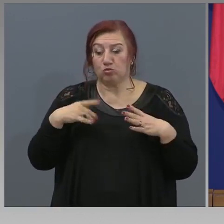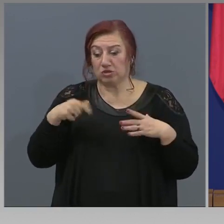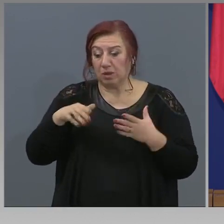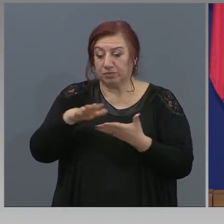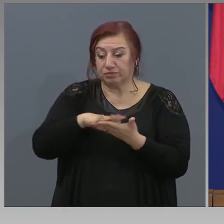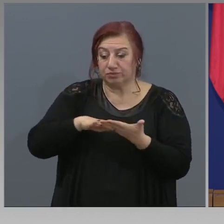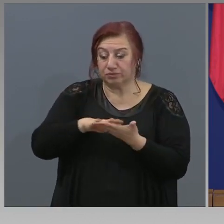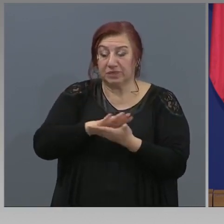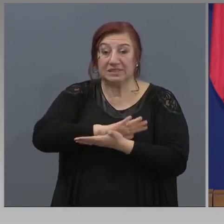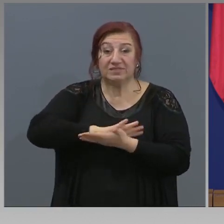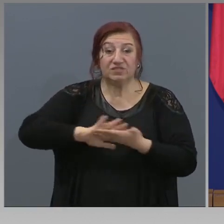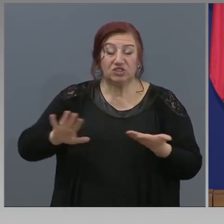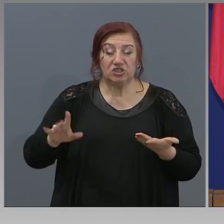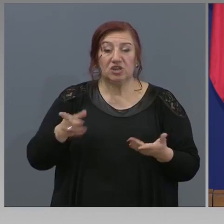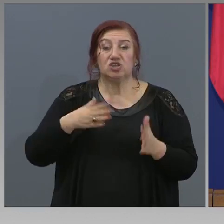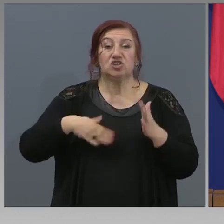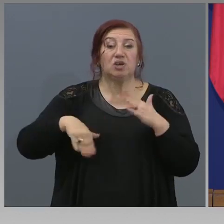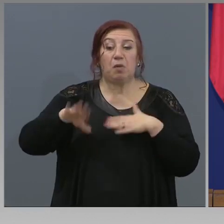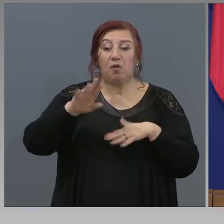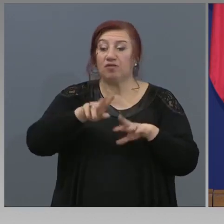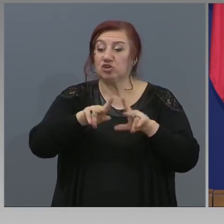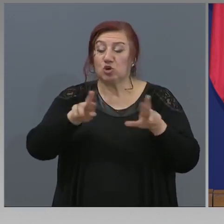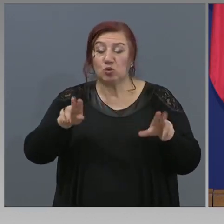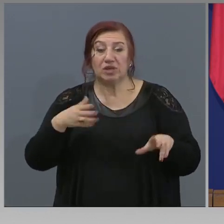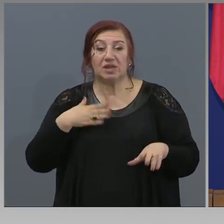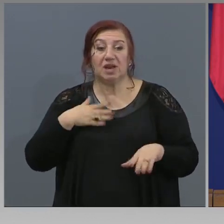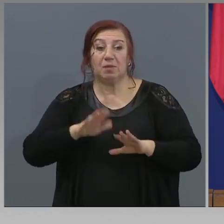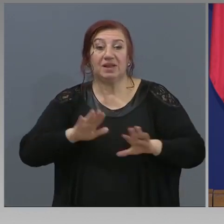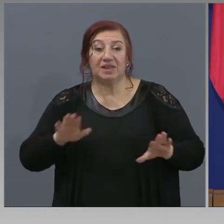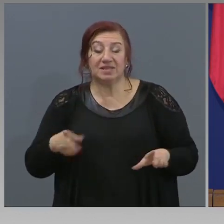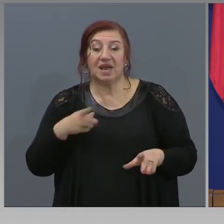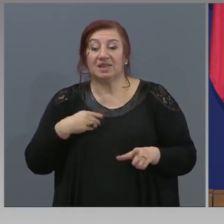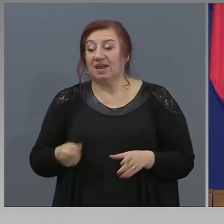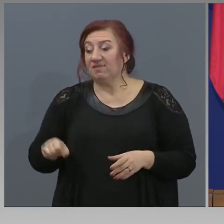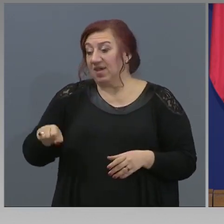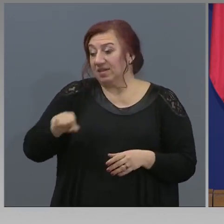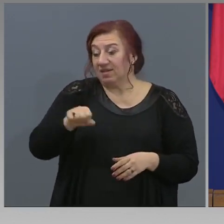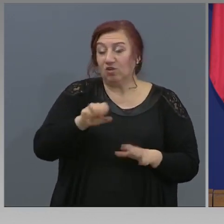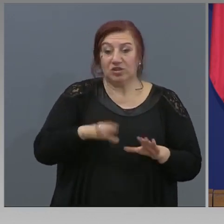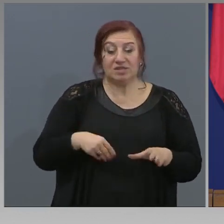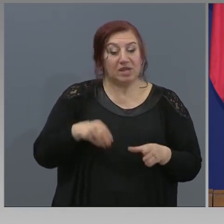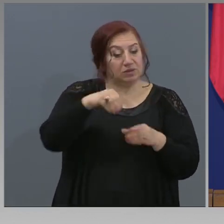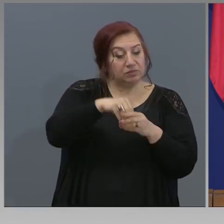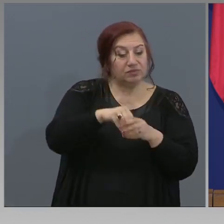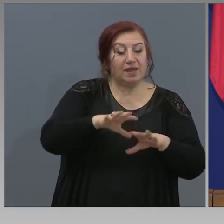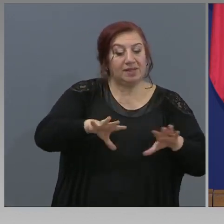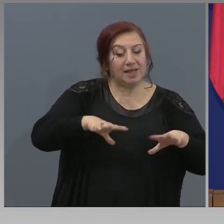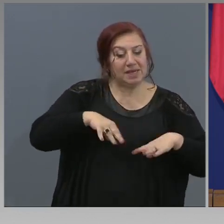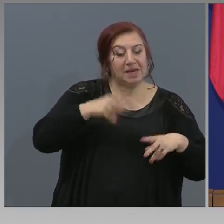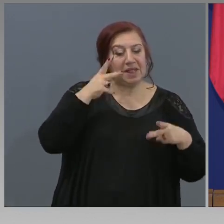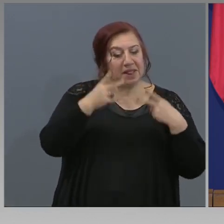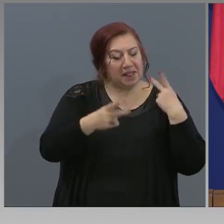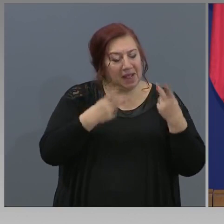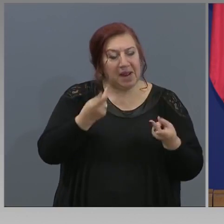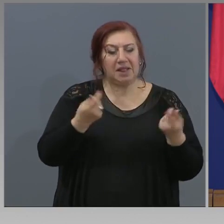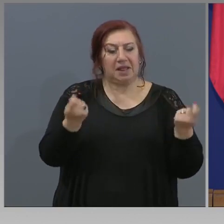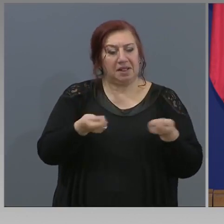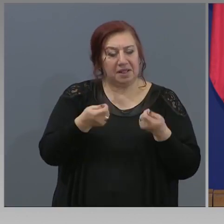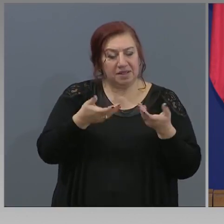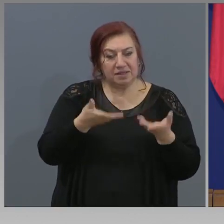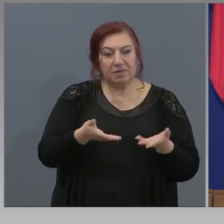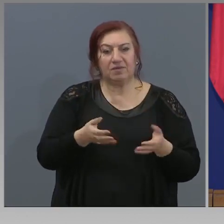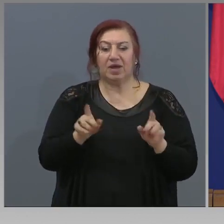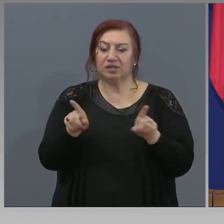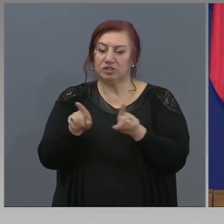да повече родители, децата им, да се организират занимания, глеждани в детските градини. Съответно пък за